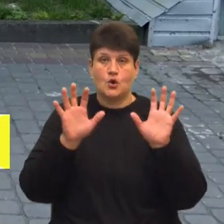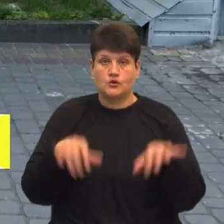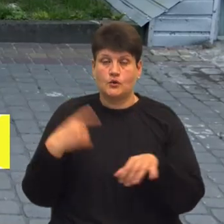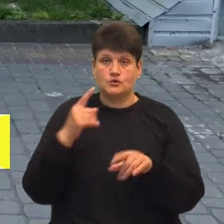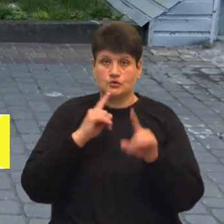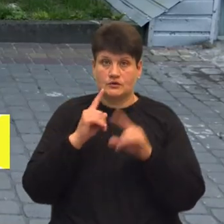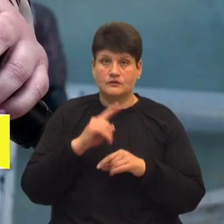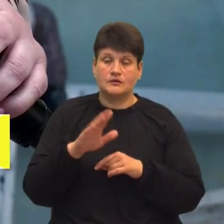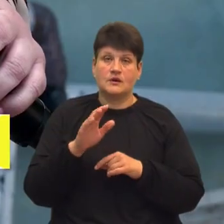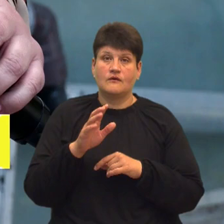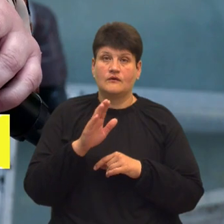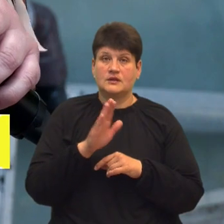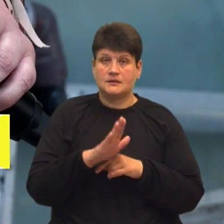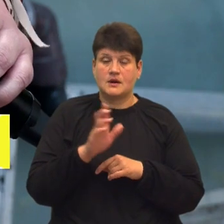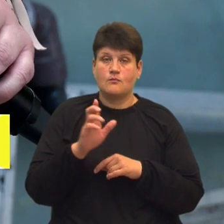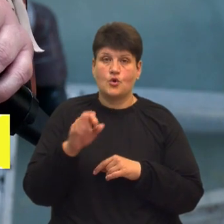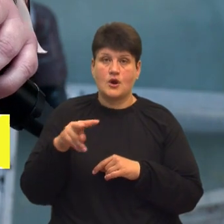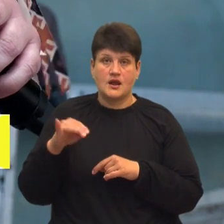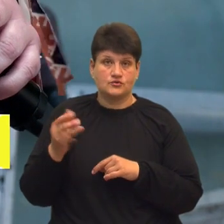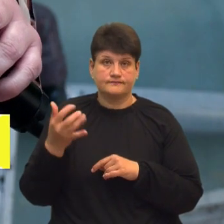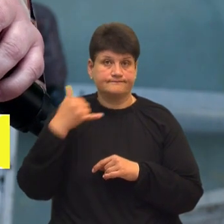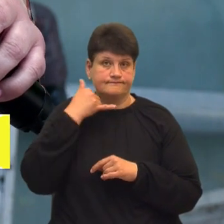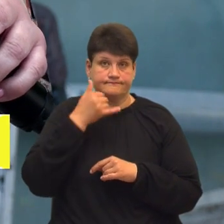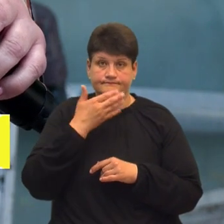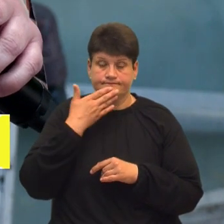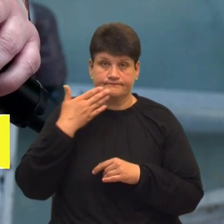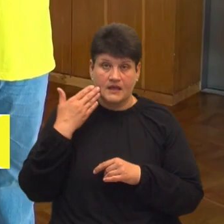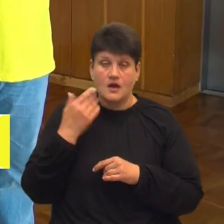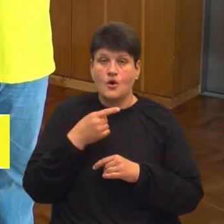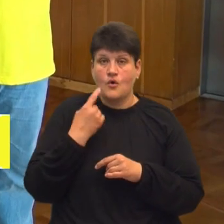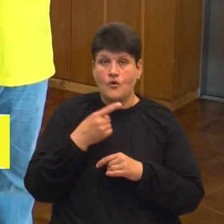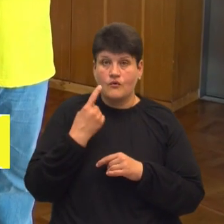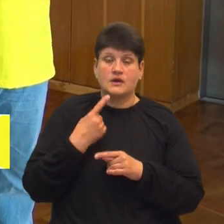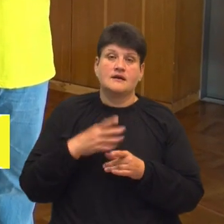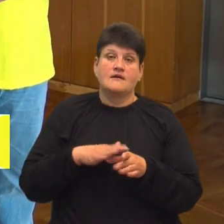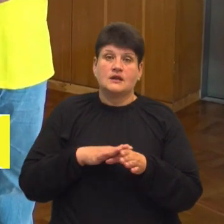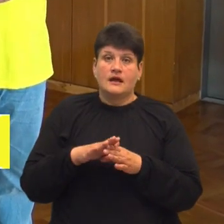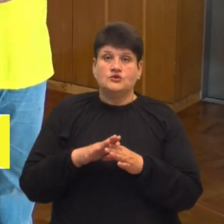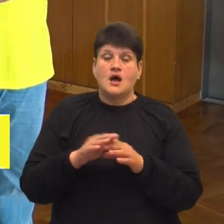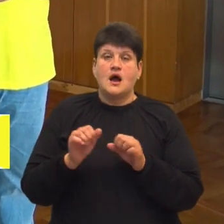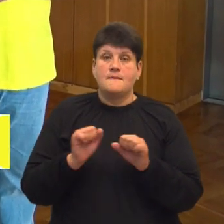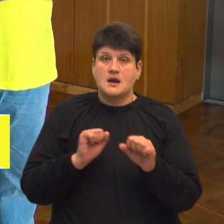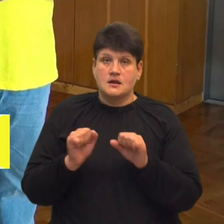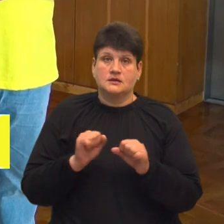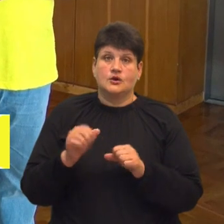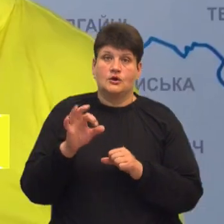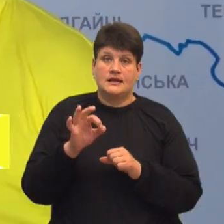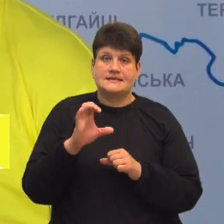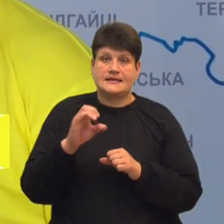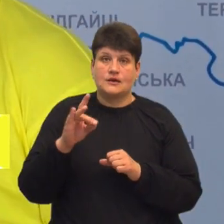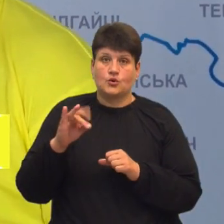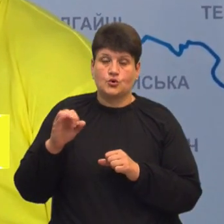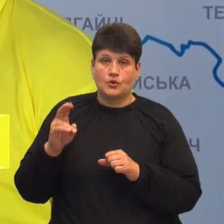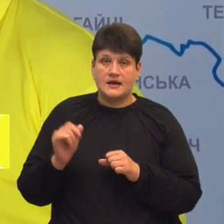Володимира Болєщука. Він не взяв слухавку. За словами керуючого справами виконавчого апарату облради Олега Сиротюка, зараз